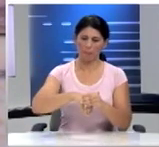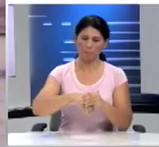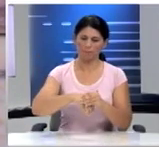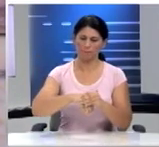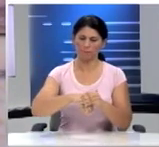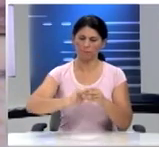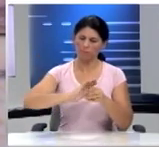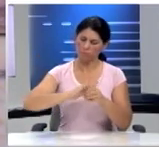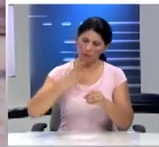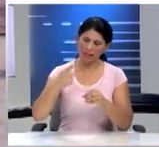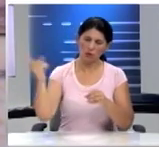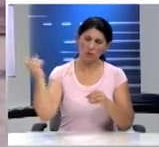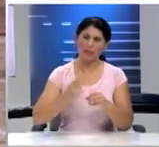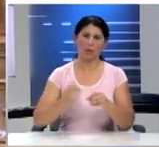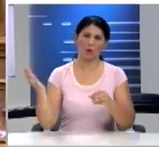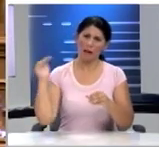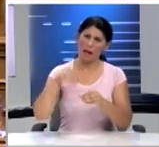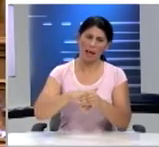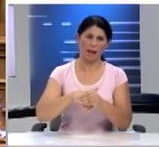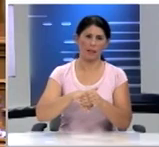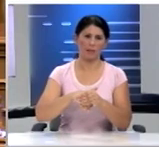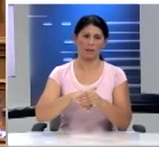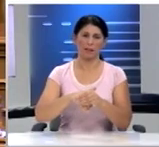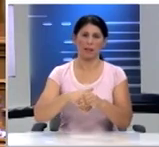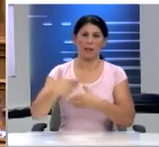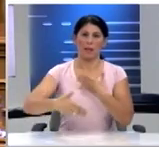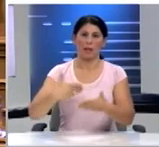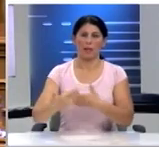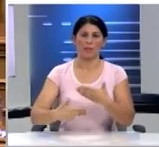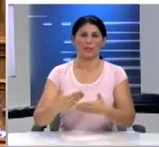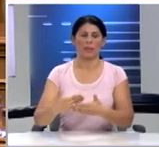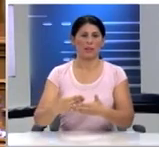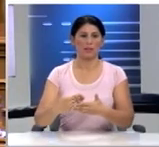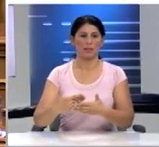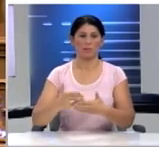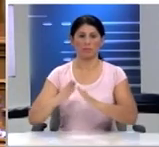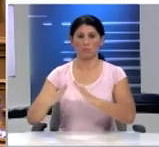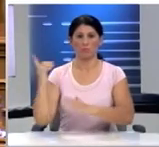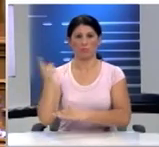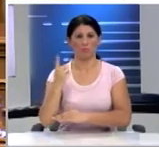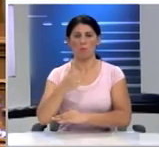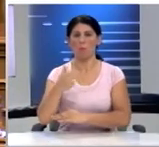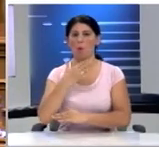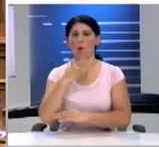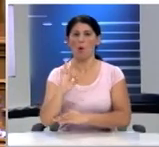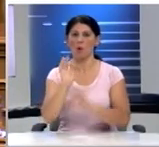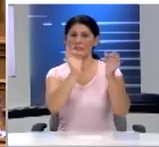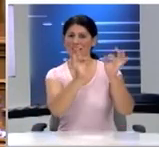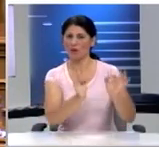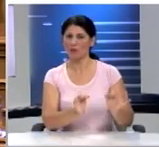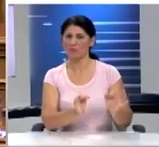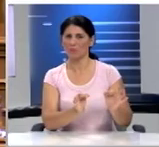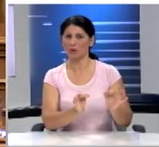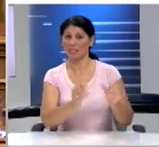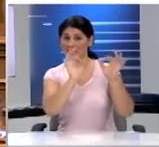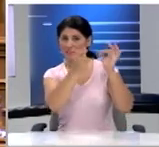στη διαδικασία της οικολογικής λειτουργίας τους όχι πια για λόγους συμβολισμού ο